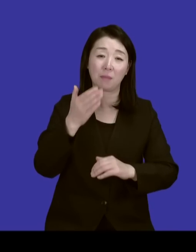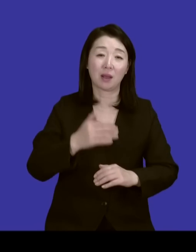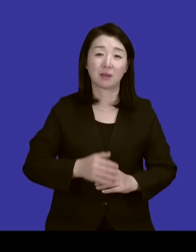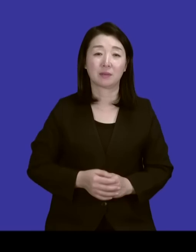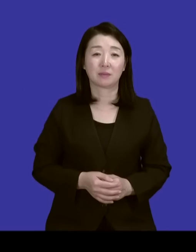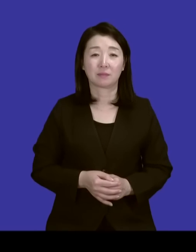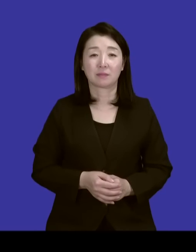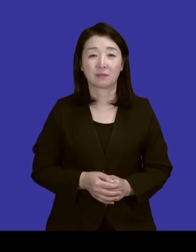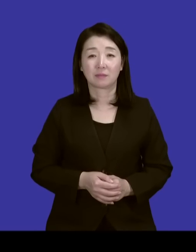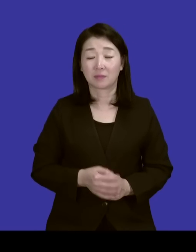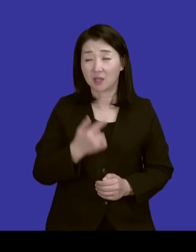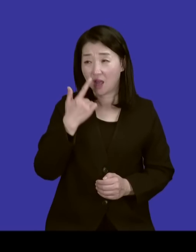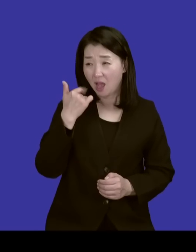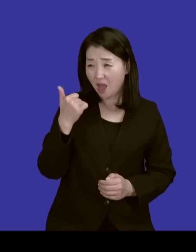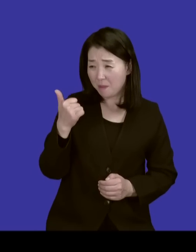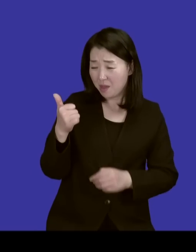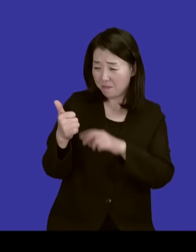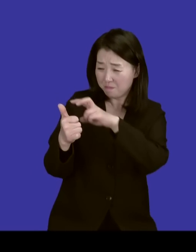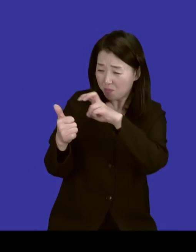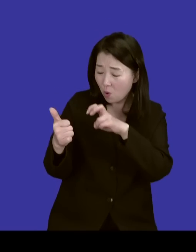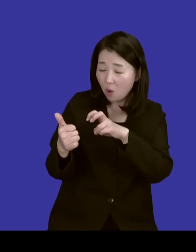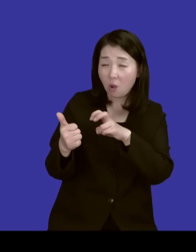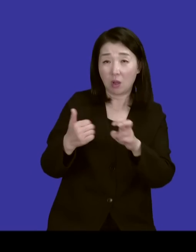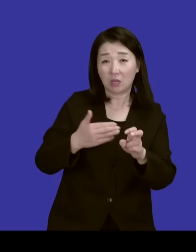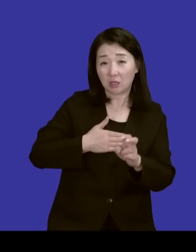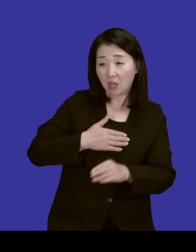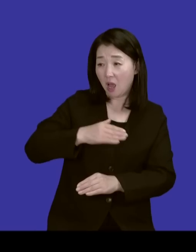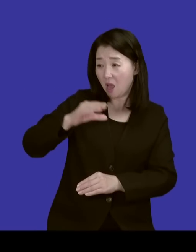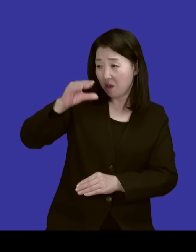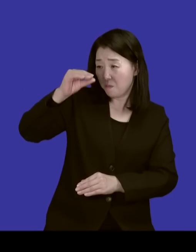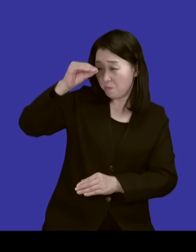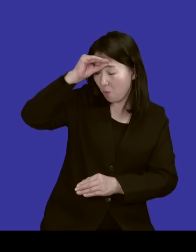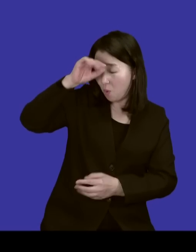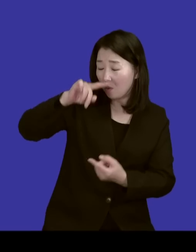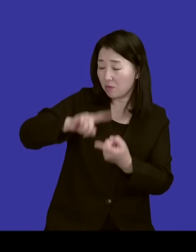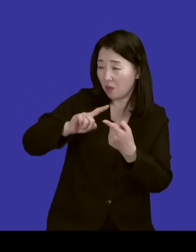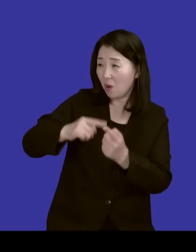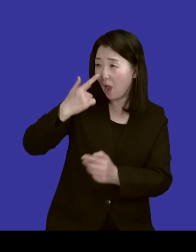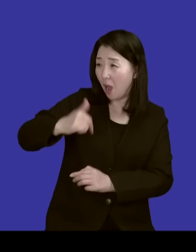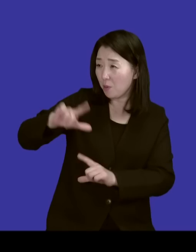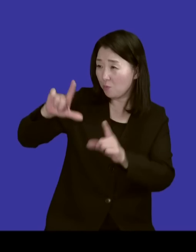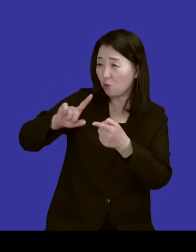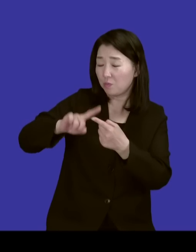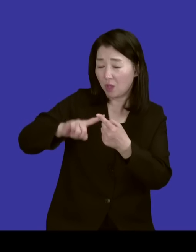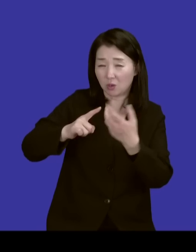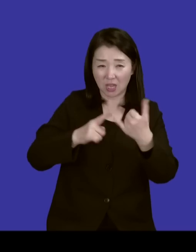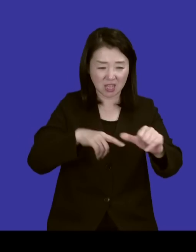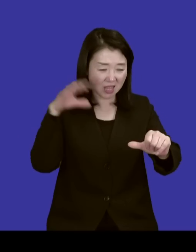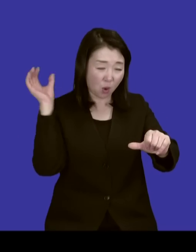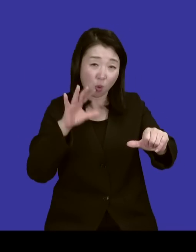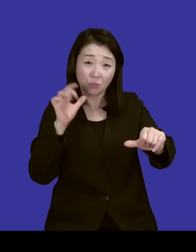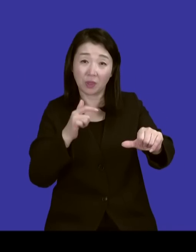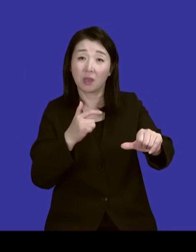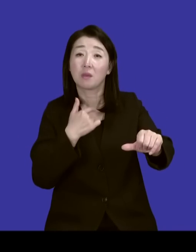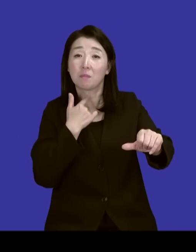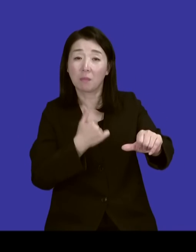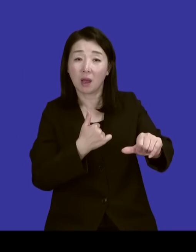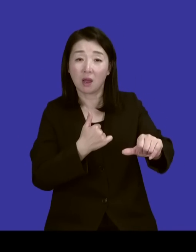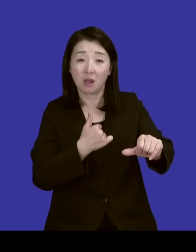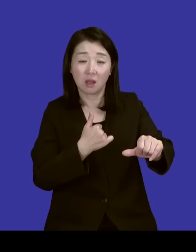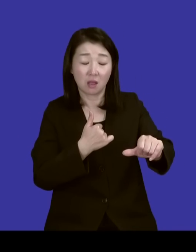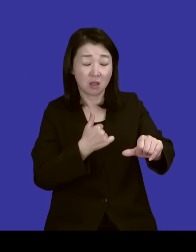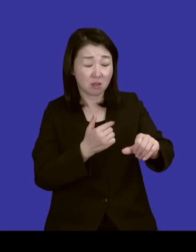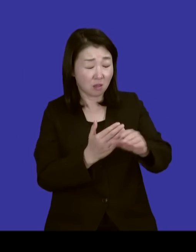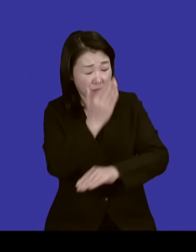그래서 아버지를 미워하니까 그대로 아버지가 되더라고요. 제가 아버지 흉내를 그대로 내는 거예요. 그래서 뭐 선 넘으면